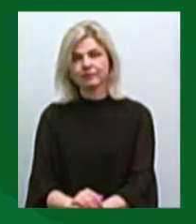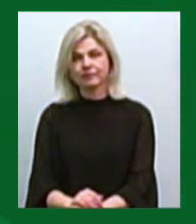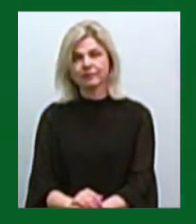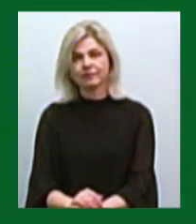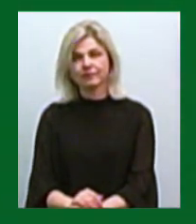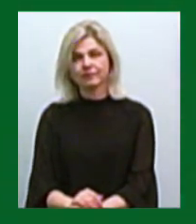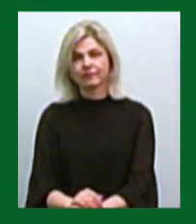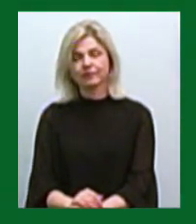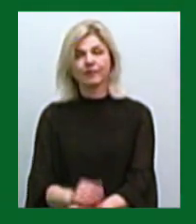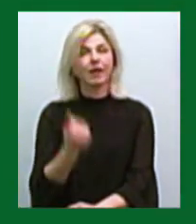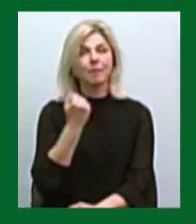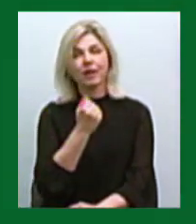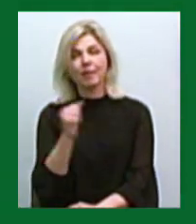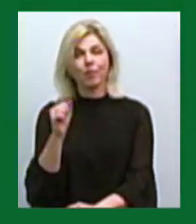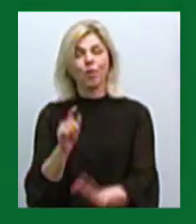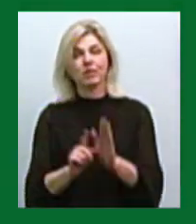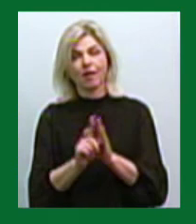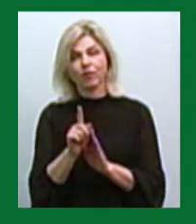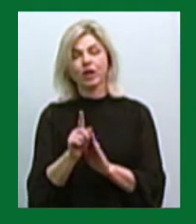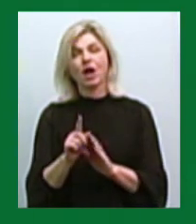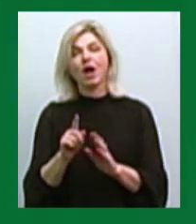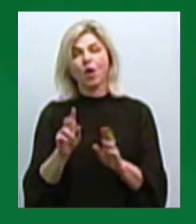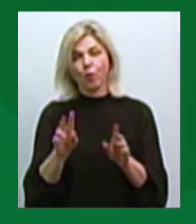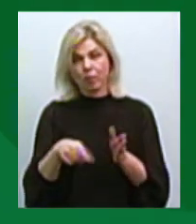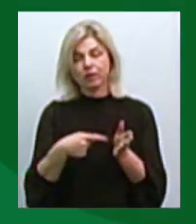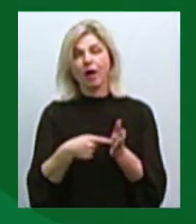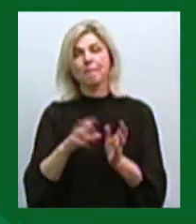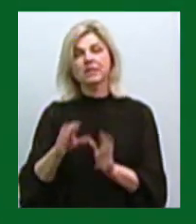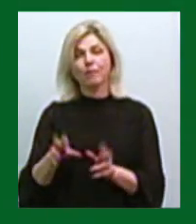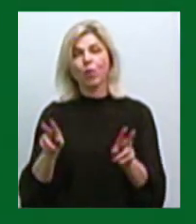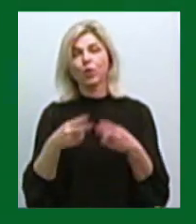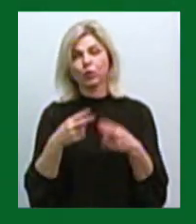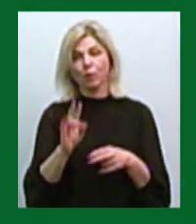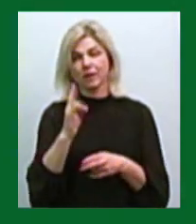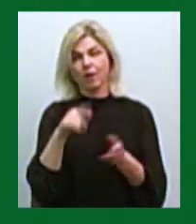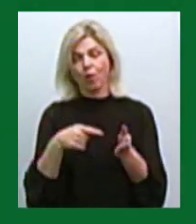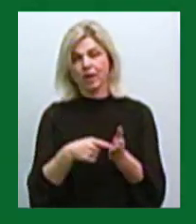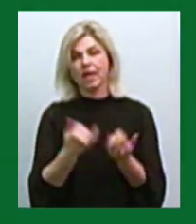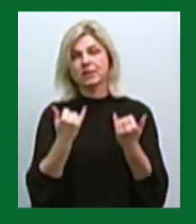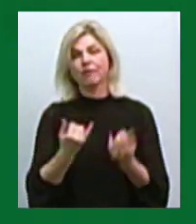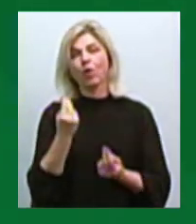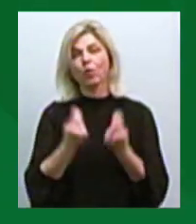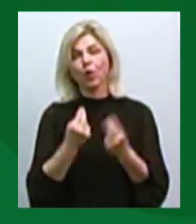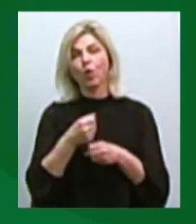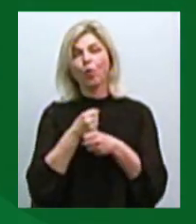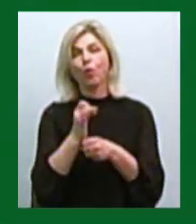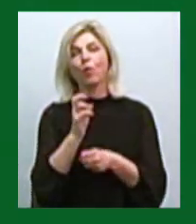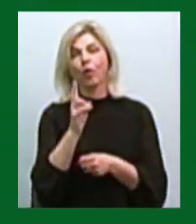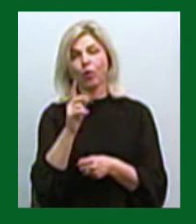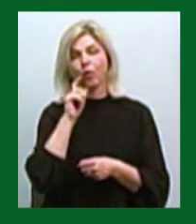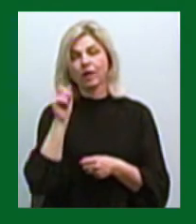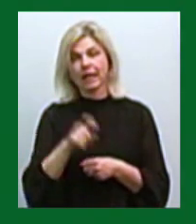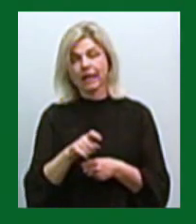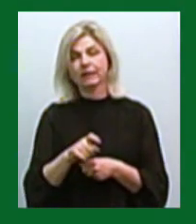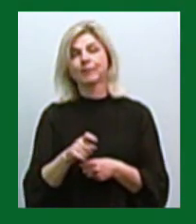З перемоги стартував муніципальний баскетбольний клуб «Миколаїв» у цьогорічному розіграші Кубка України. Підопічні